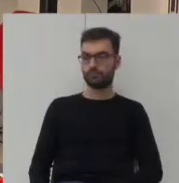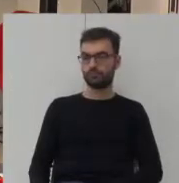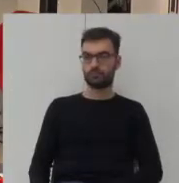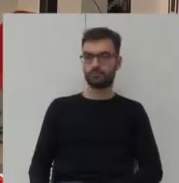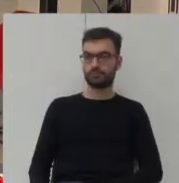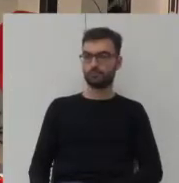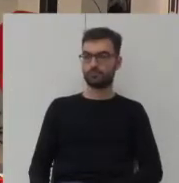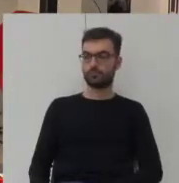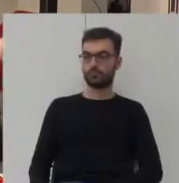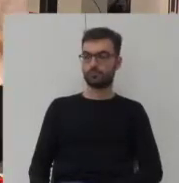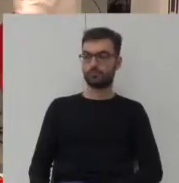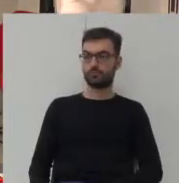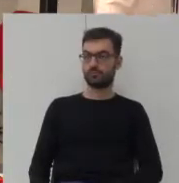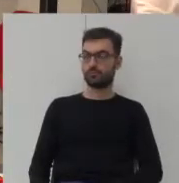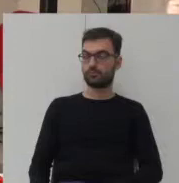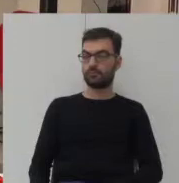więc więc